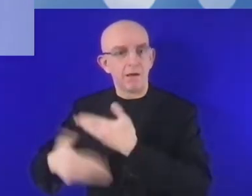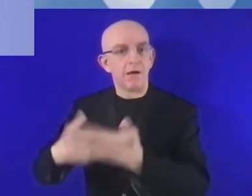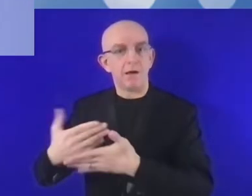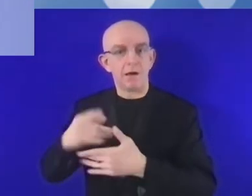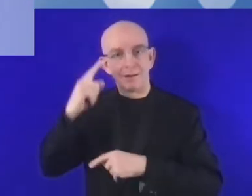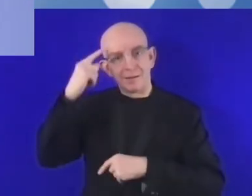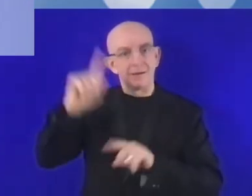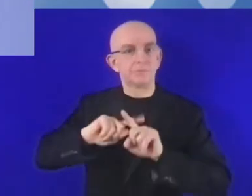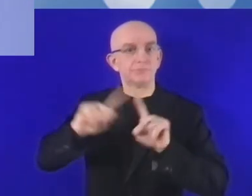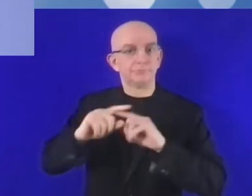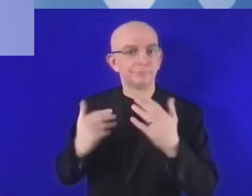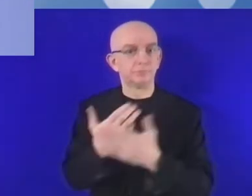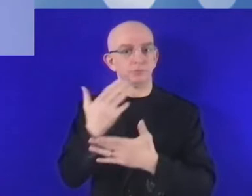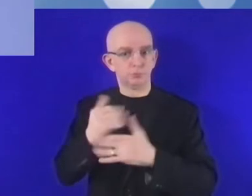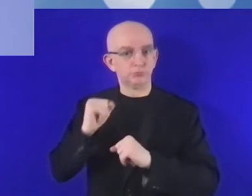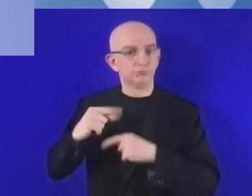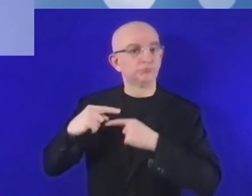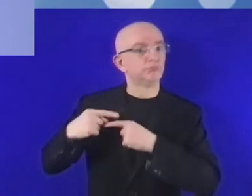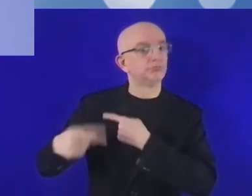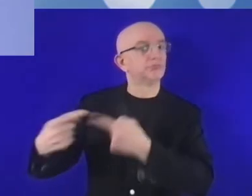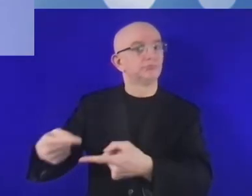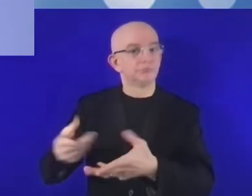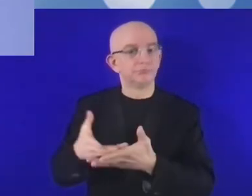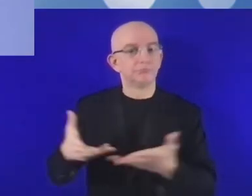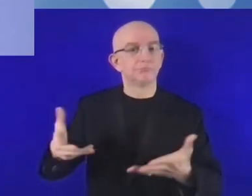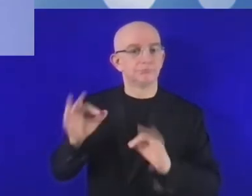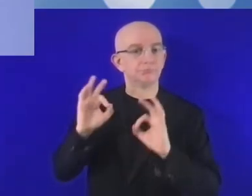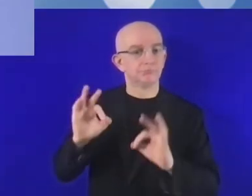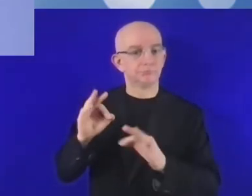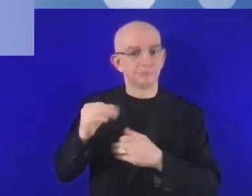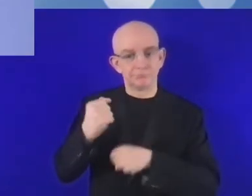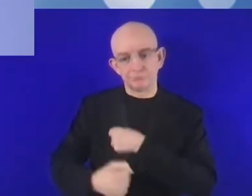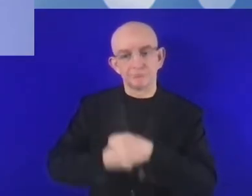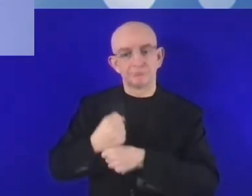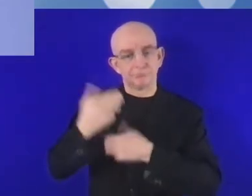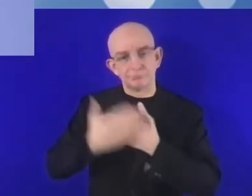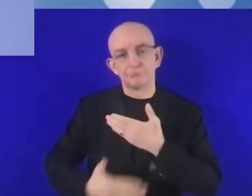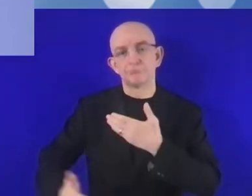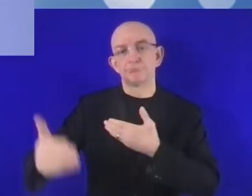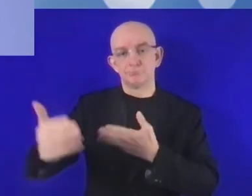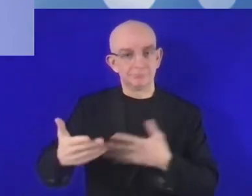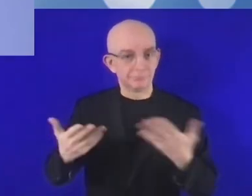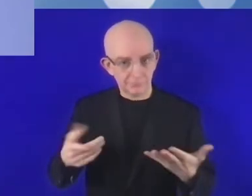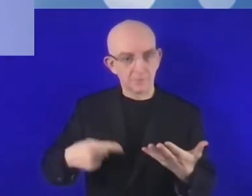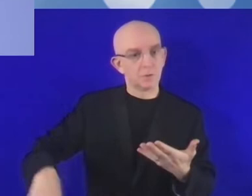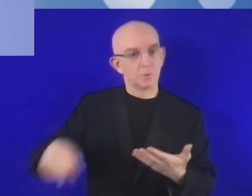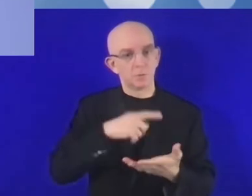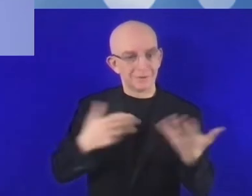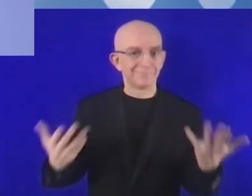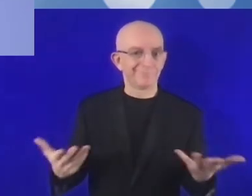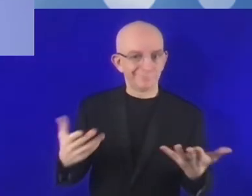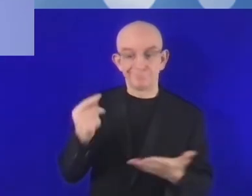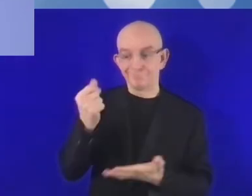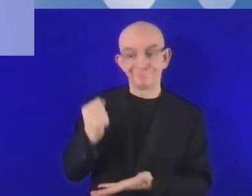rolę jako proces, który umożliwia wprowadzanie innowacji, jako proces, który umożliwia zrównoważony rozwój.